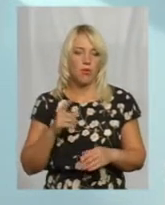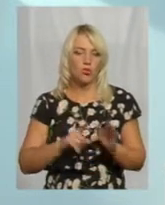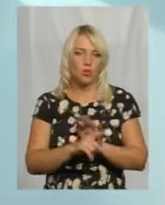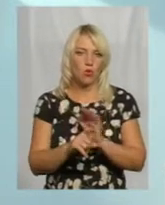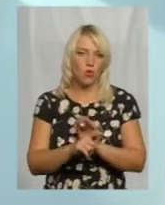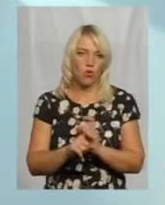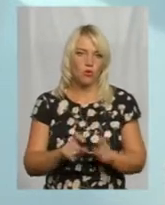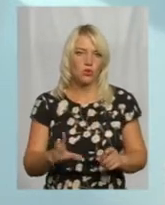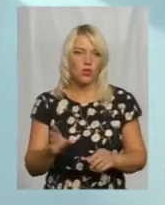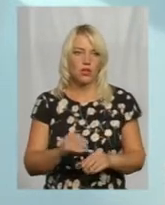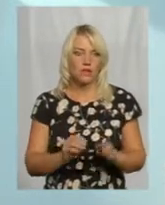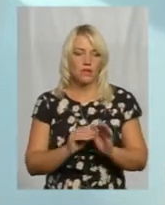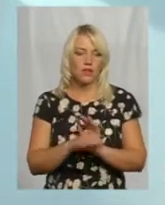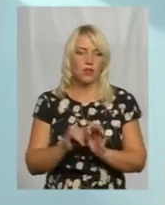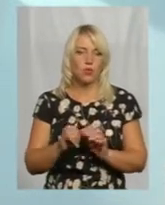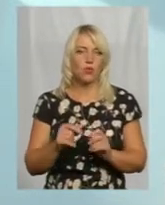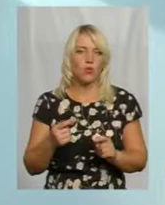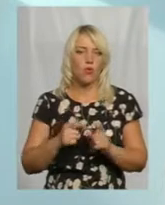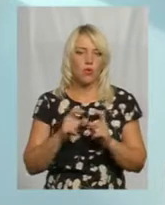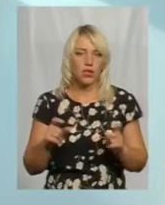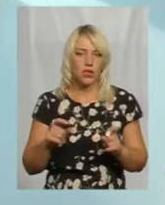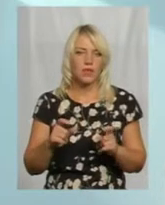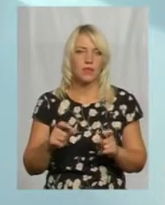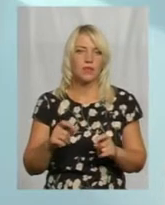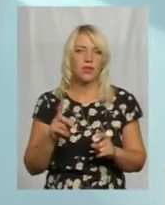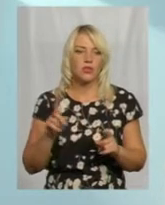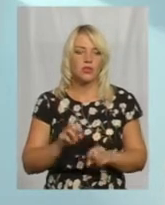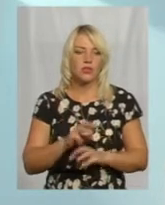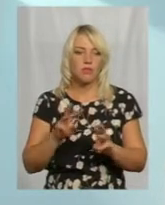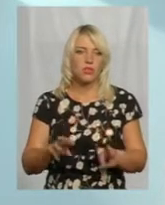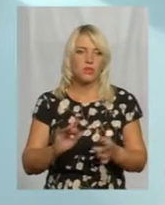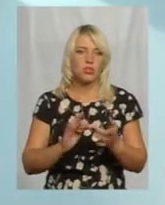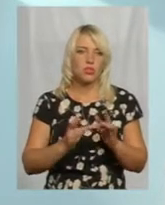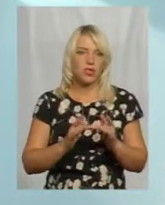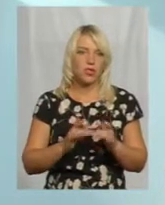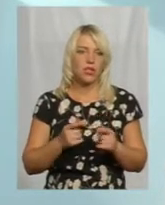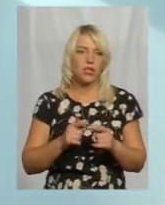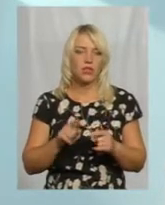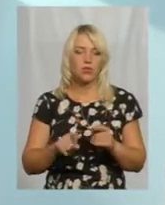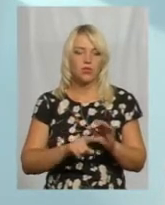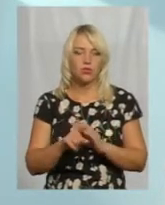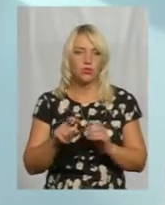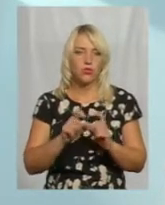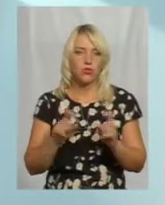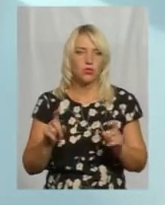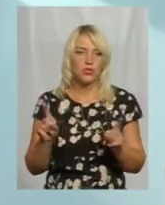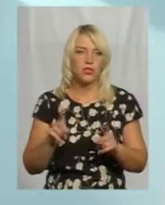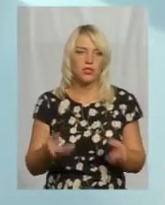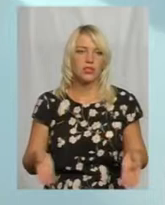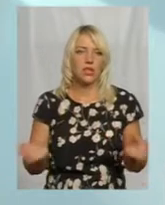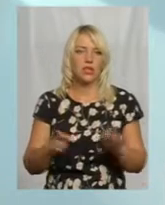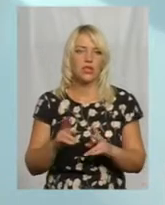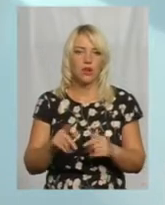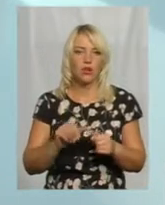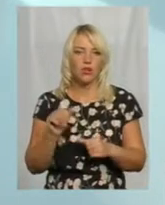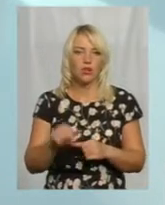вкладено в органи місцевого сервісу, щоб забезпечити цей інтернет у філіях. Ті початкові школи, які залишилися, як